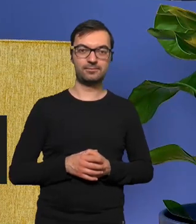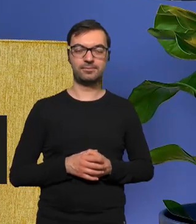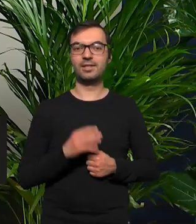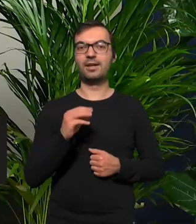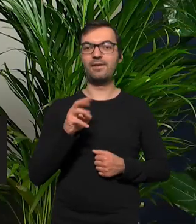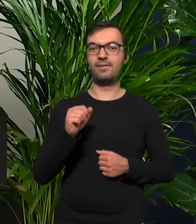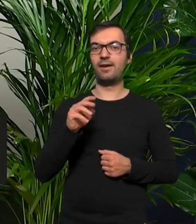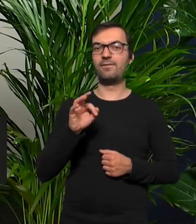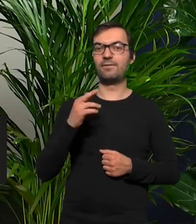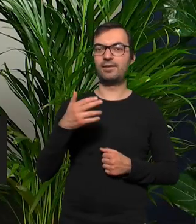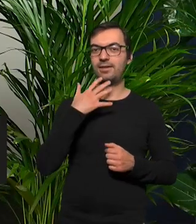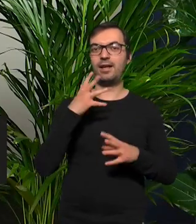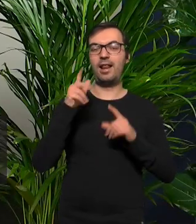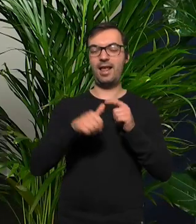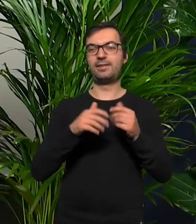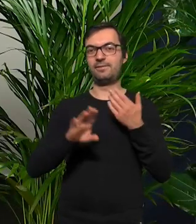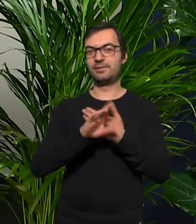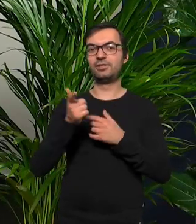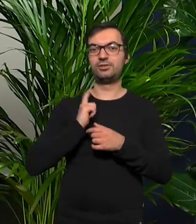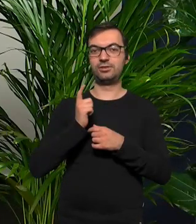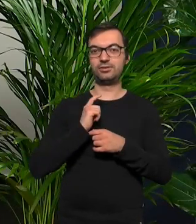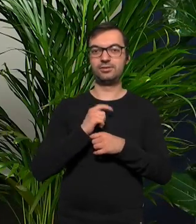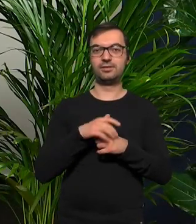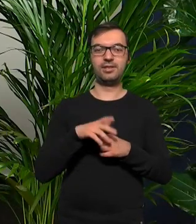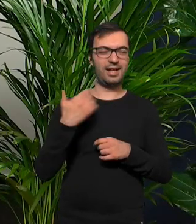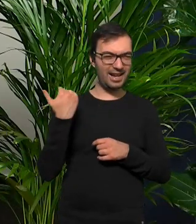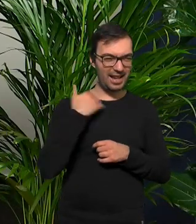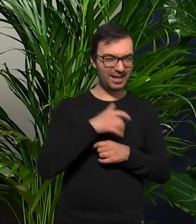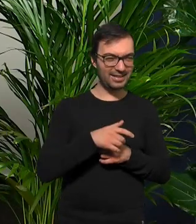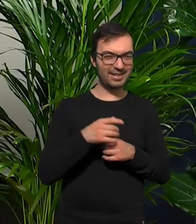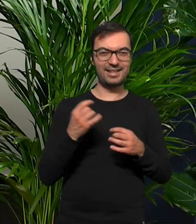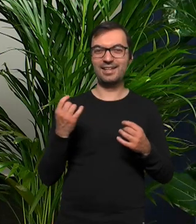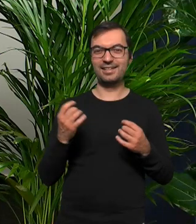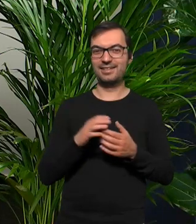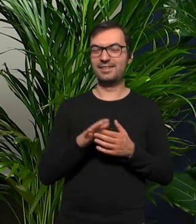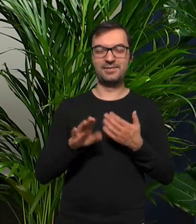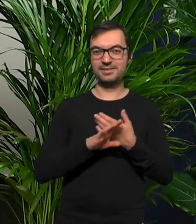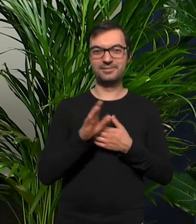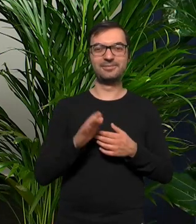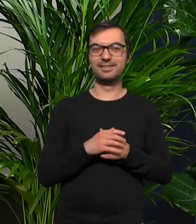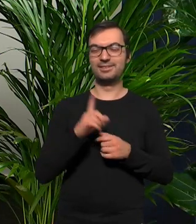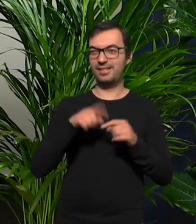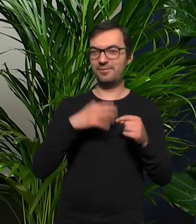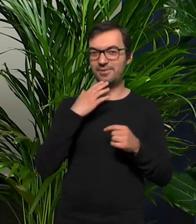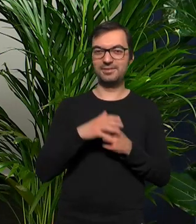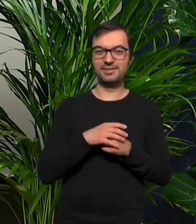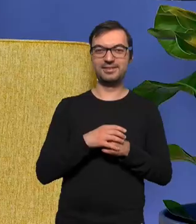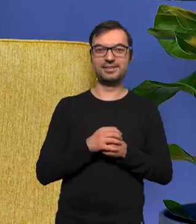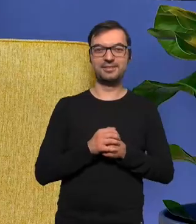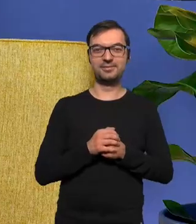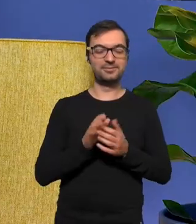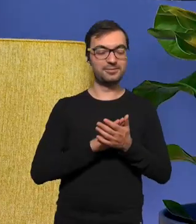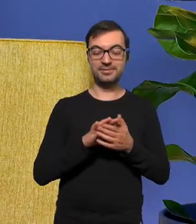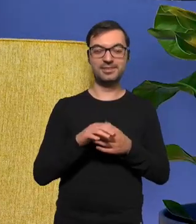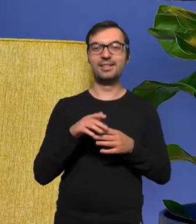Ewa Fran tyle lat grania czy czekał Pan na taki sukces tyle lat chlania? może przepraszam myślę to wypowiedziałam podświadomość tyle